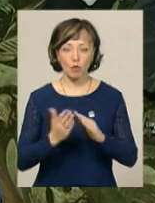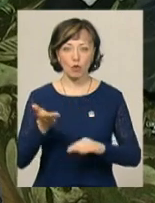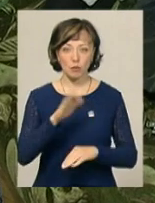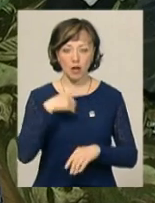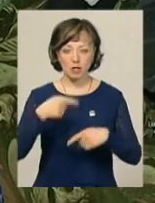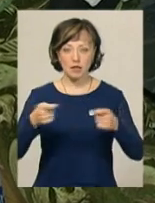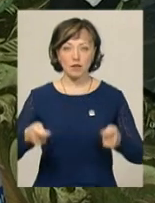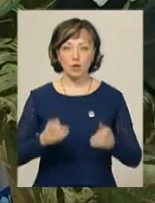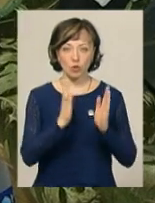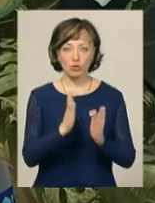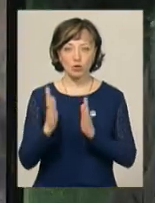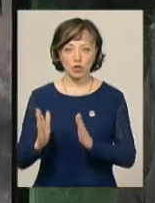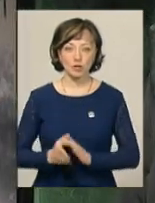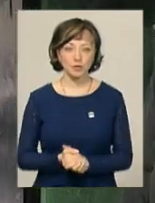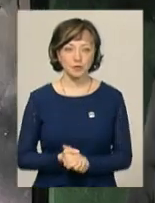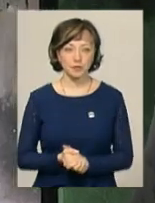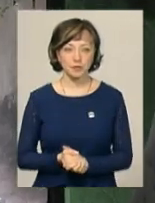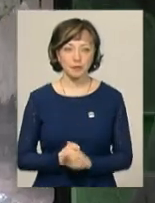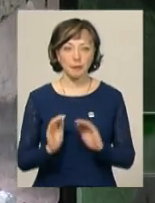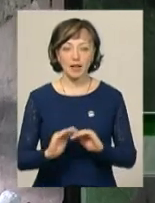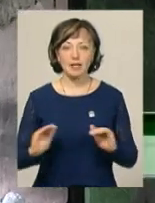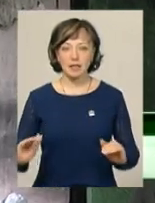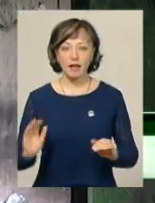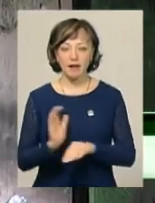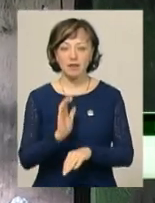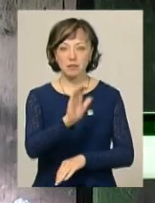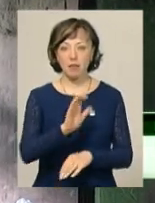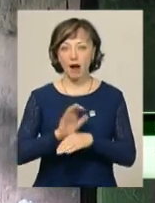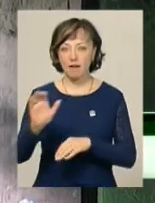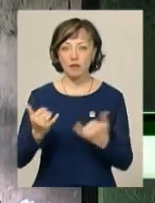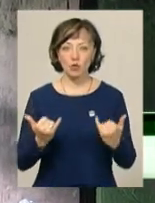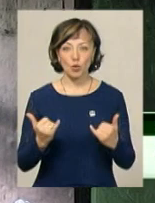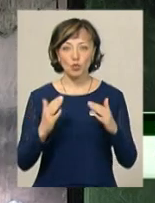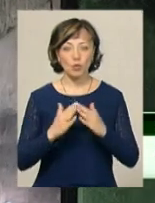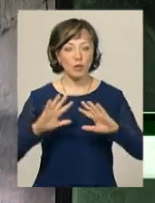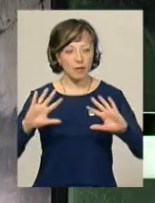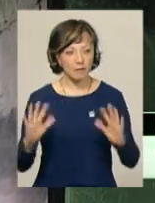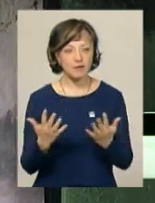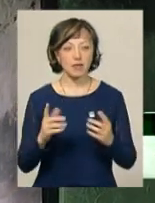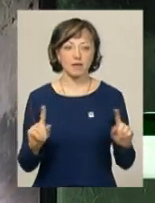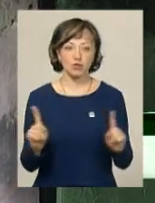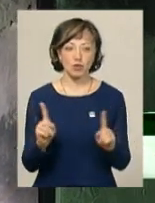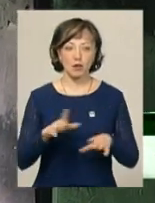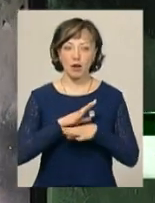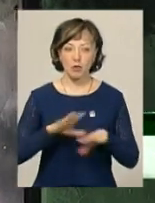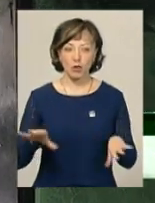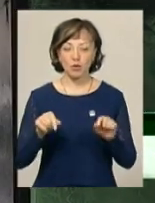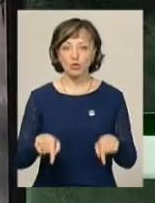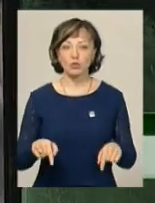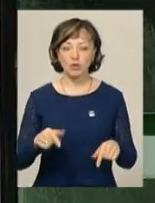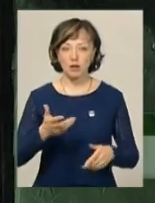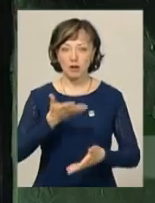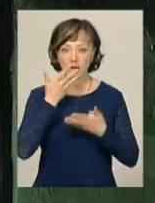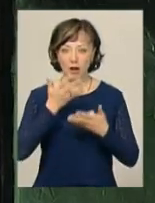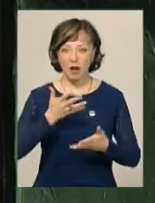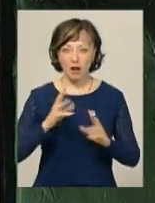завідувачка гуртожитку Надія Грєкул. Дітей відправили сьогодні додому на всякий випадок, щоб не було тут гарі,